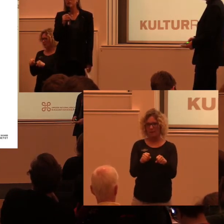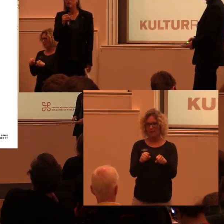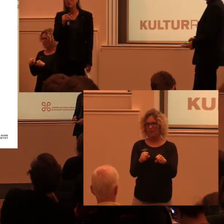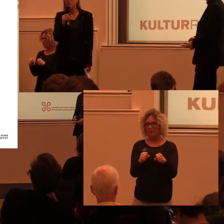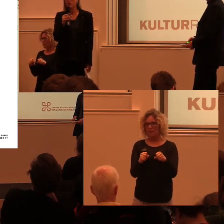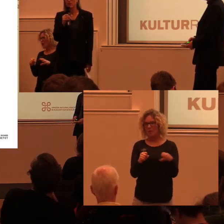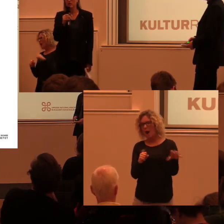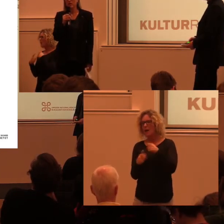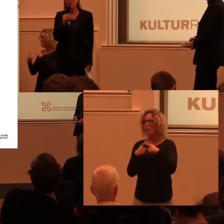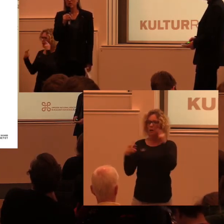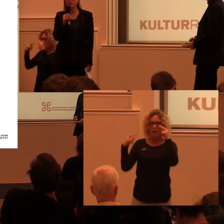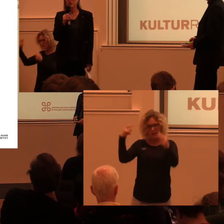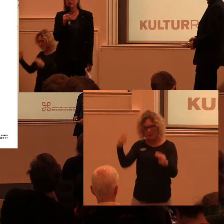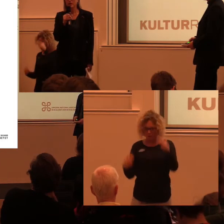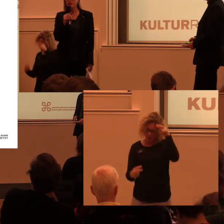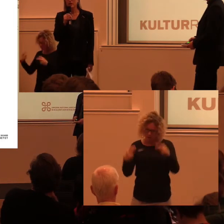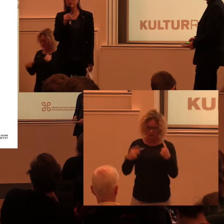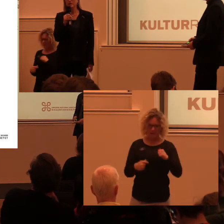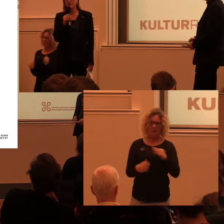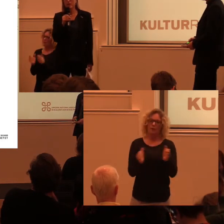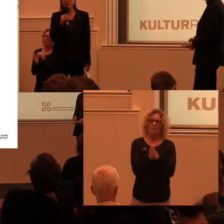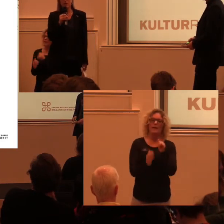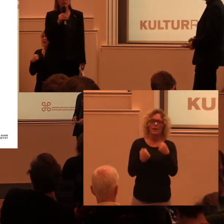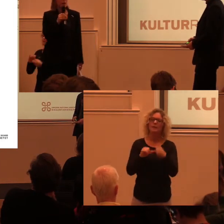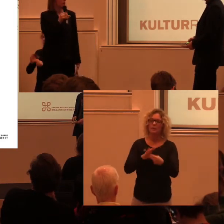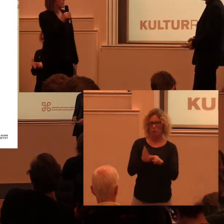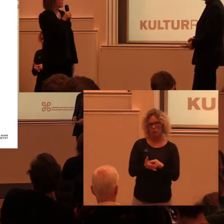aspekter av tillgänglighet.